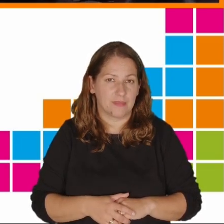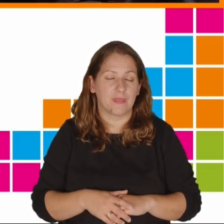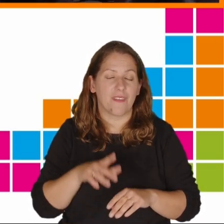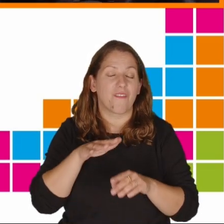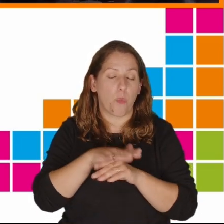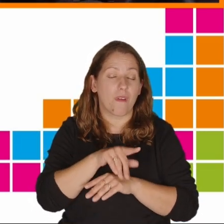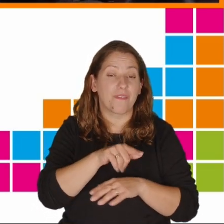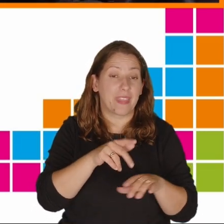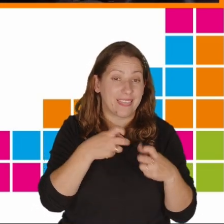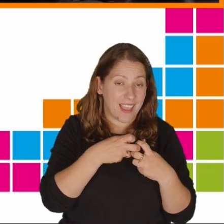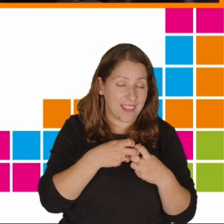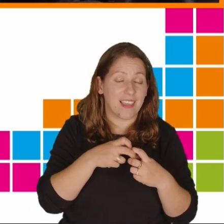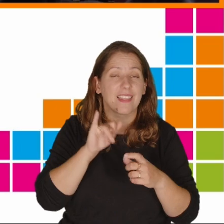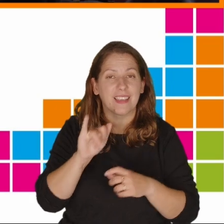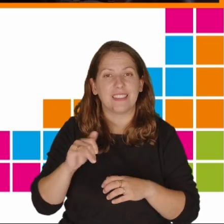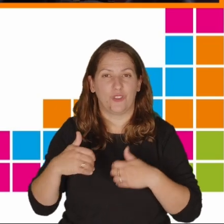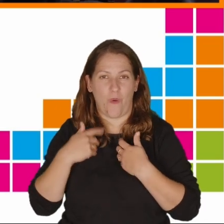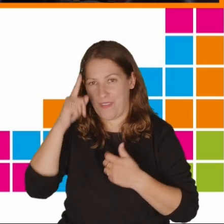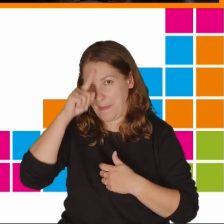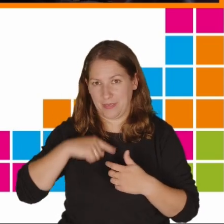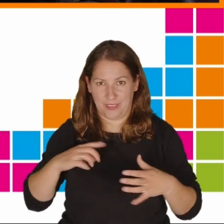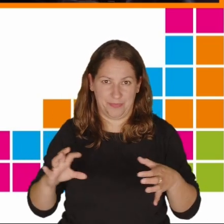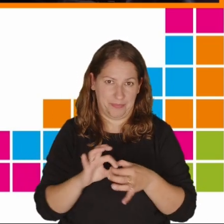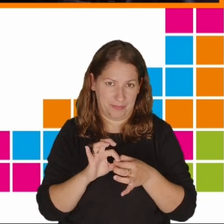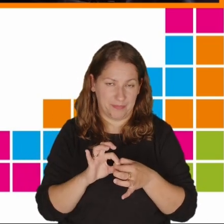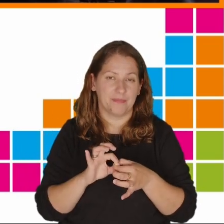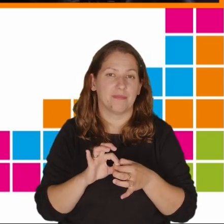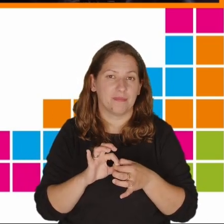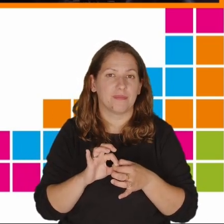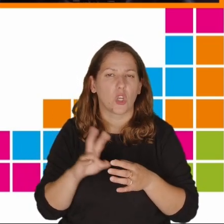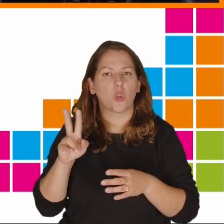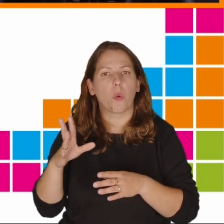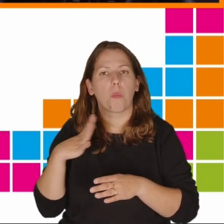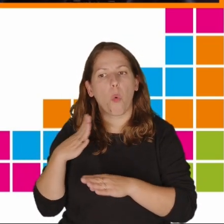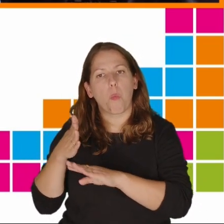psychicznego w porównaniu do osób, które miały taki dostęp później.